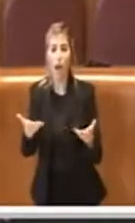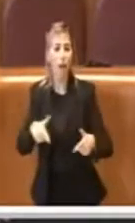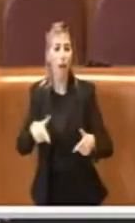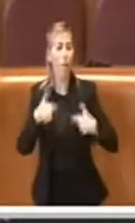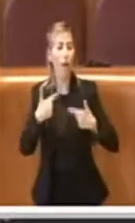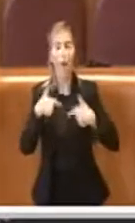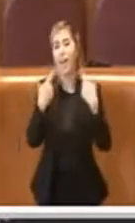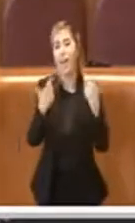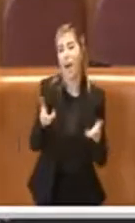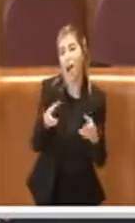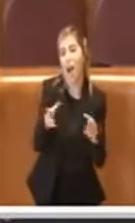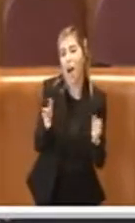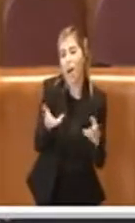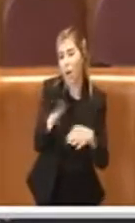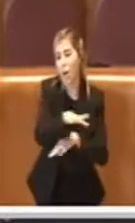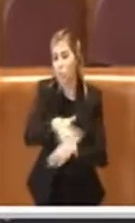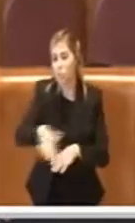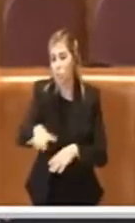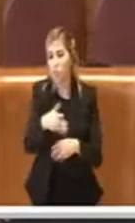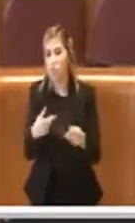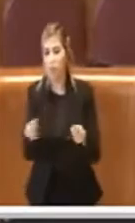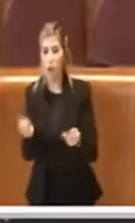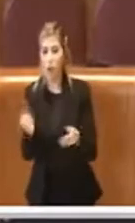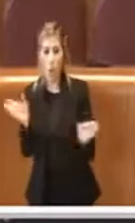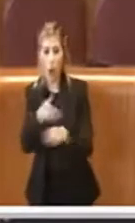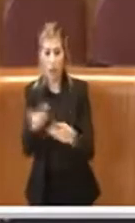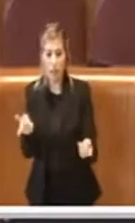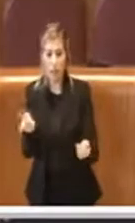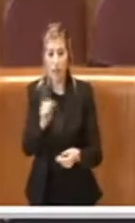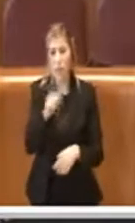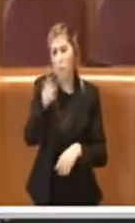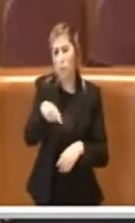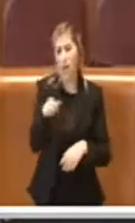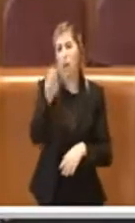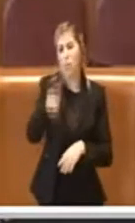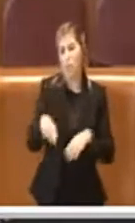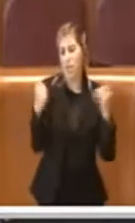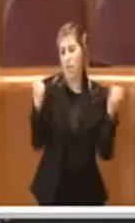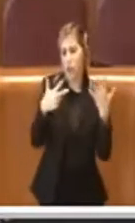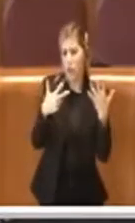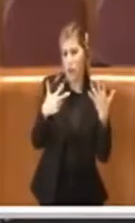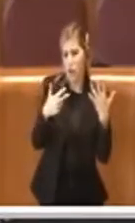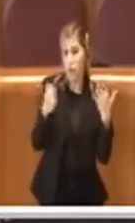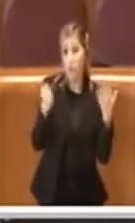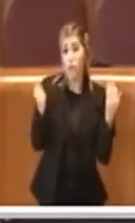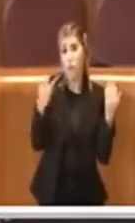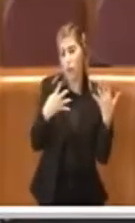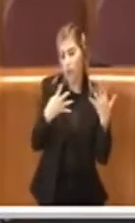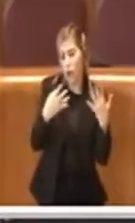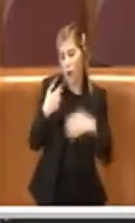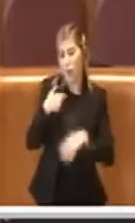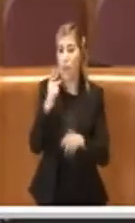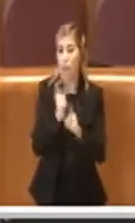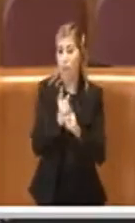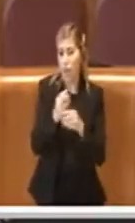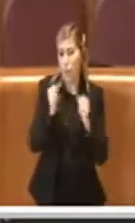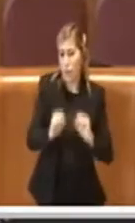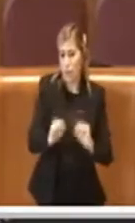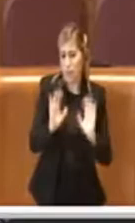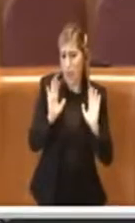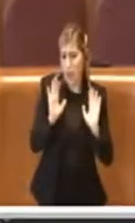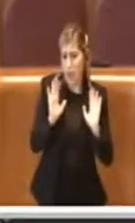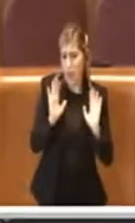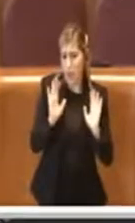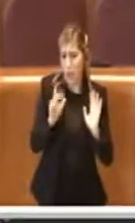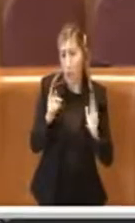'avremmo fatto anche nel 1991-2019. Lì avevamo provato a dare solo le panchine anche dentro la città storica. Questa